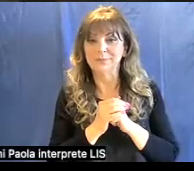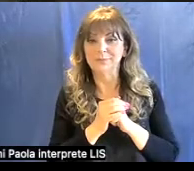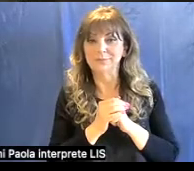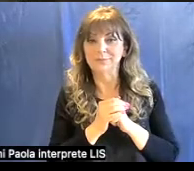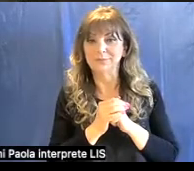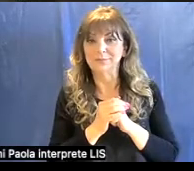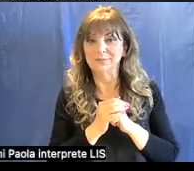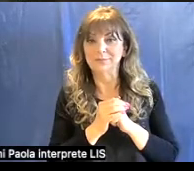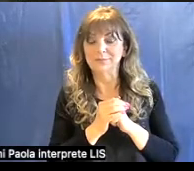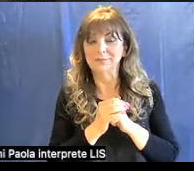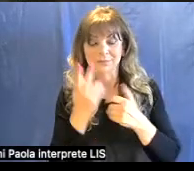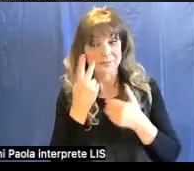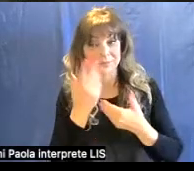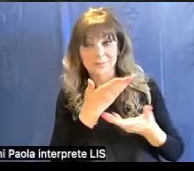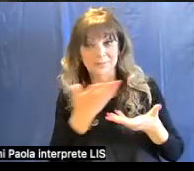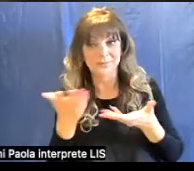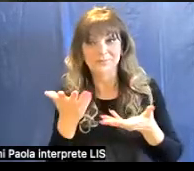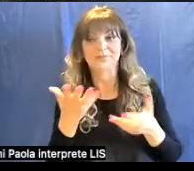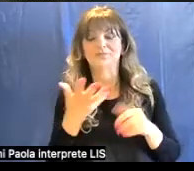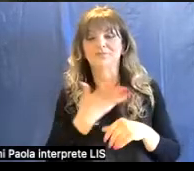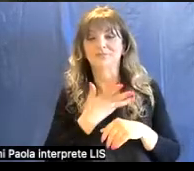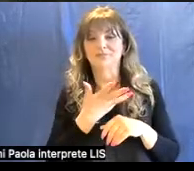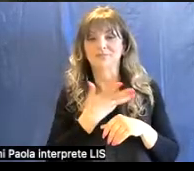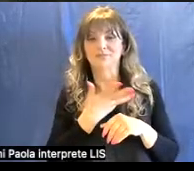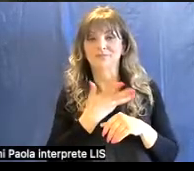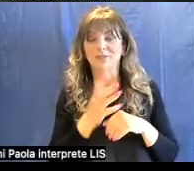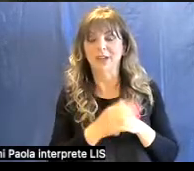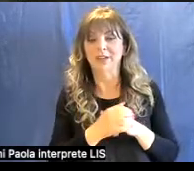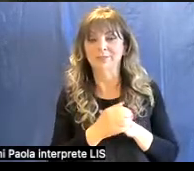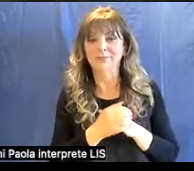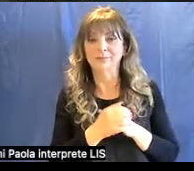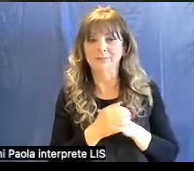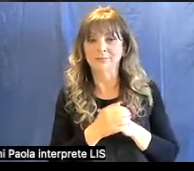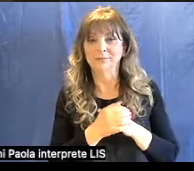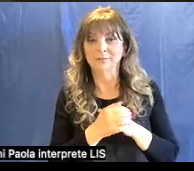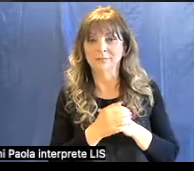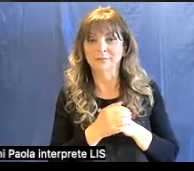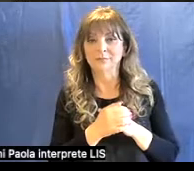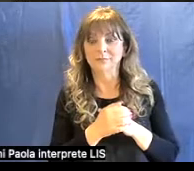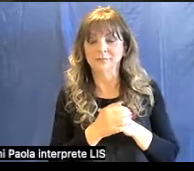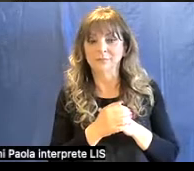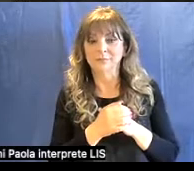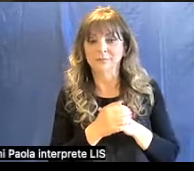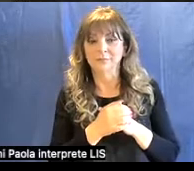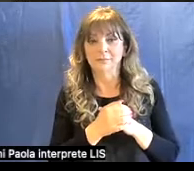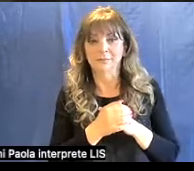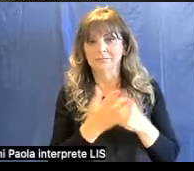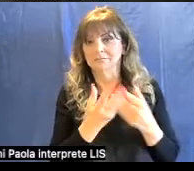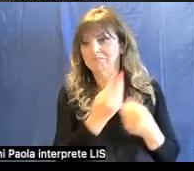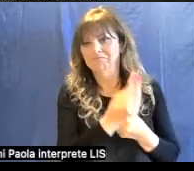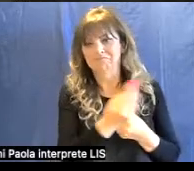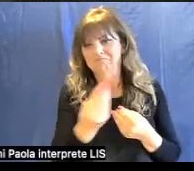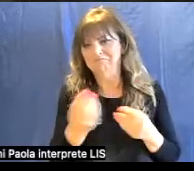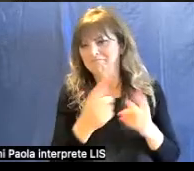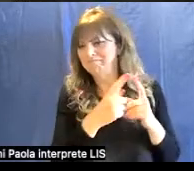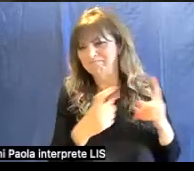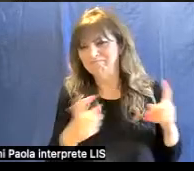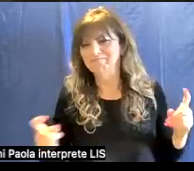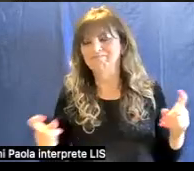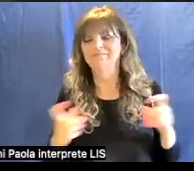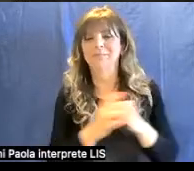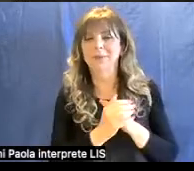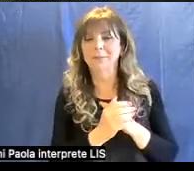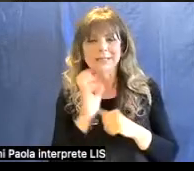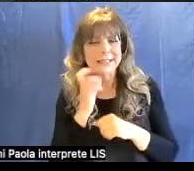Come vedete ci sono, diciamo, vari esemplari di minerali, ma la cosa